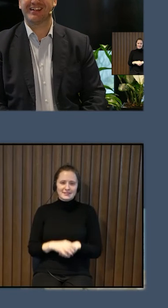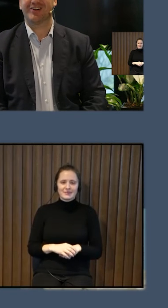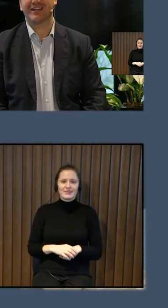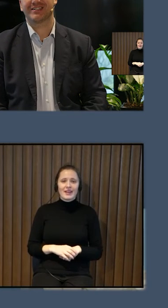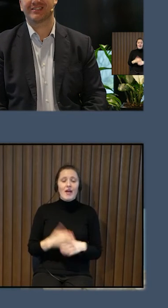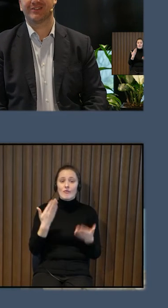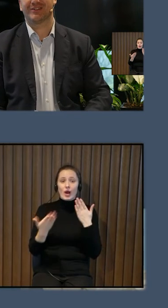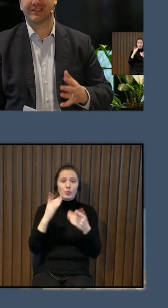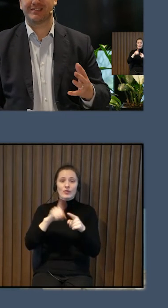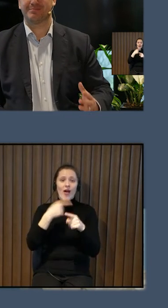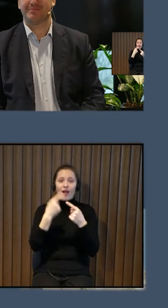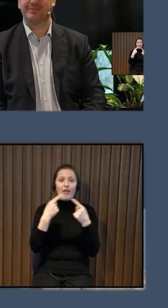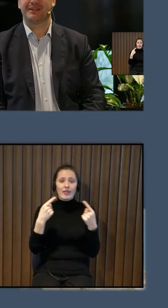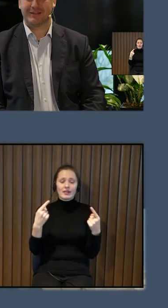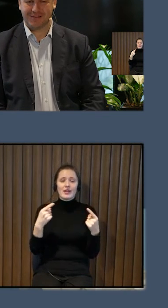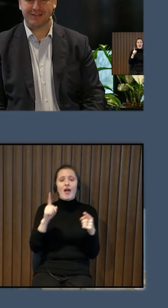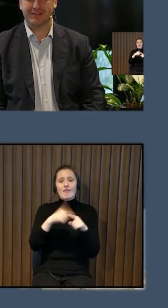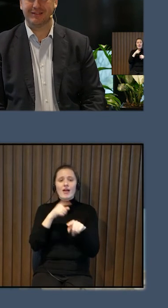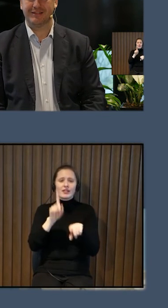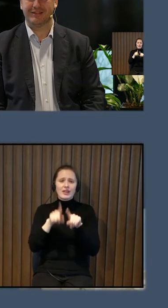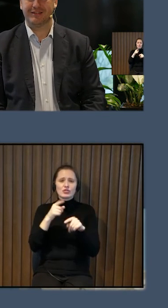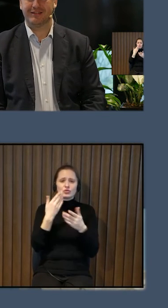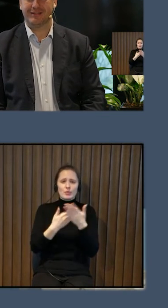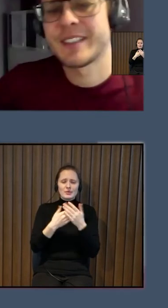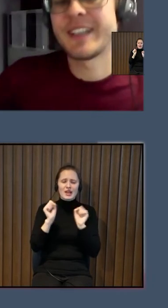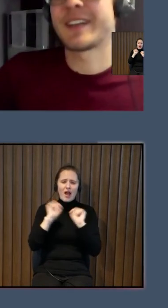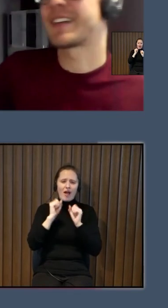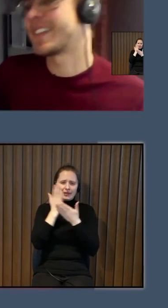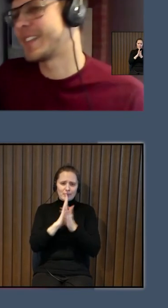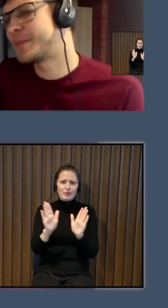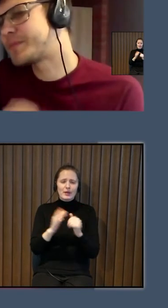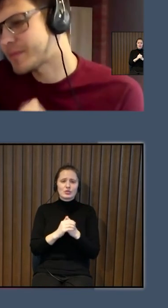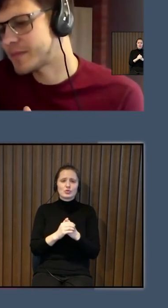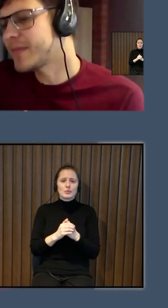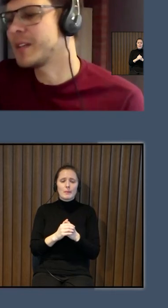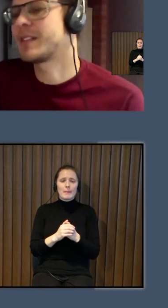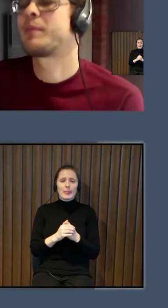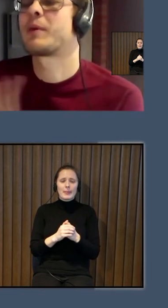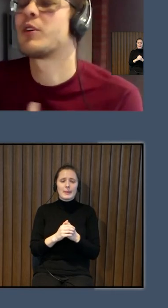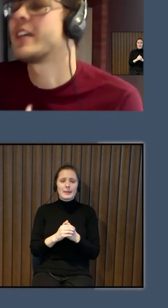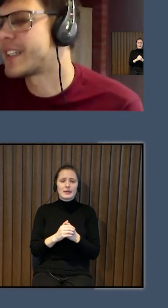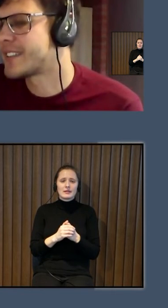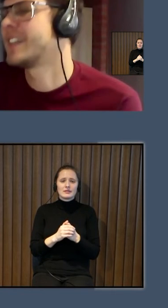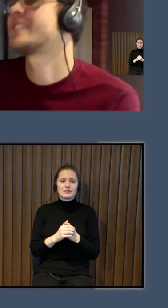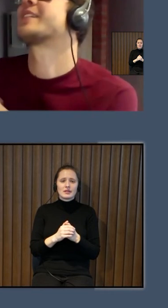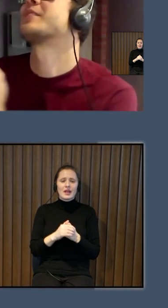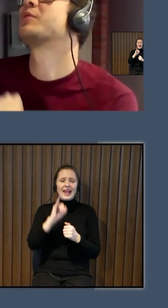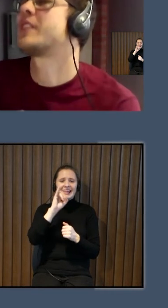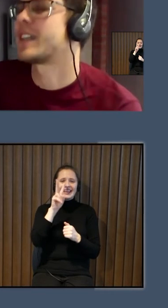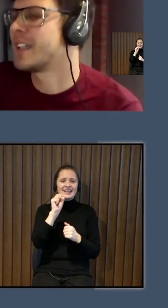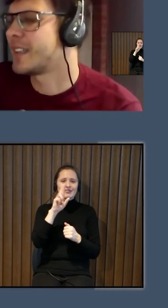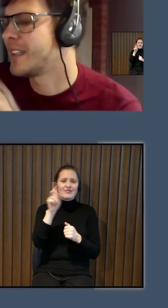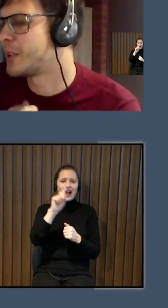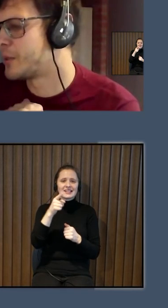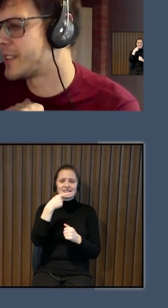Jorģi, vai ir kaut kas? Es to dažas tādas piemēras ātri arī beigšu brīzi, jā, ka, par ko īvērs teisi, ka,